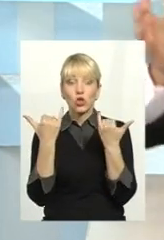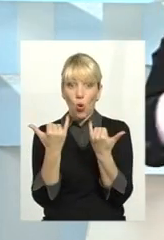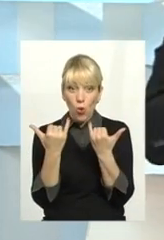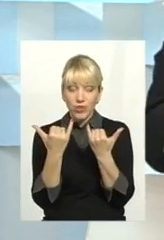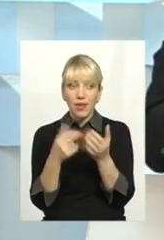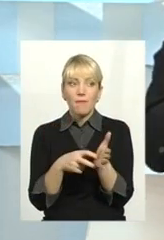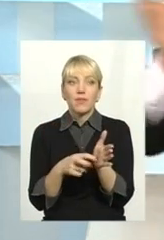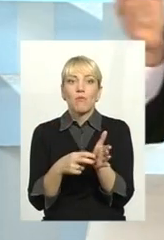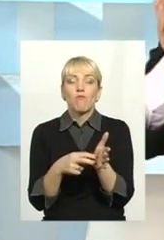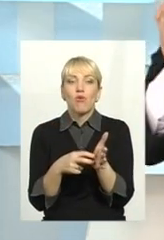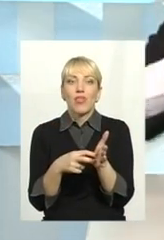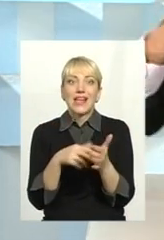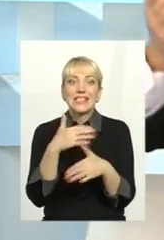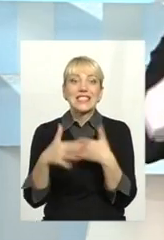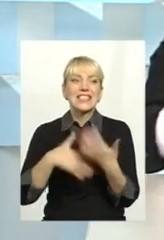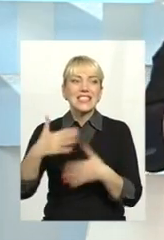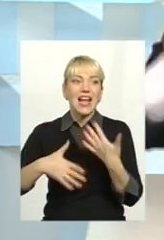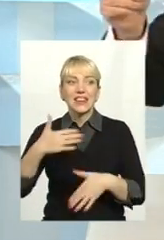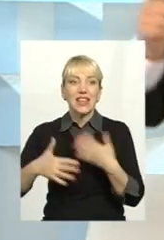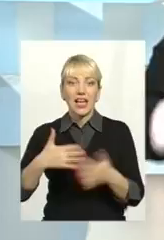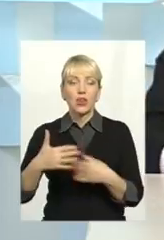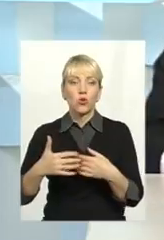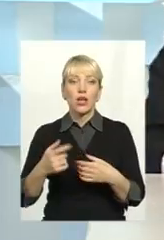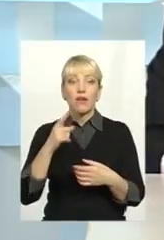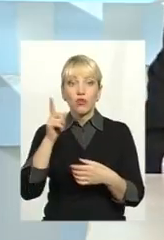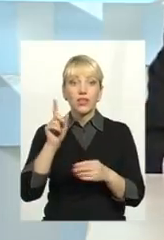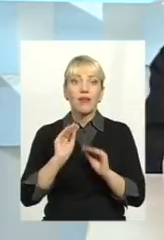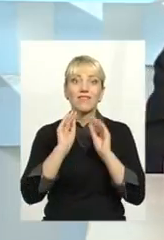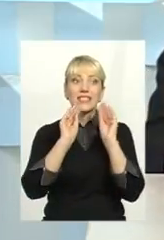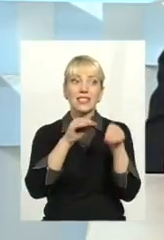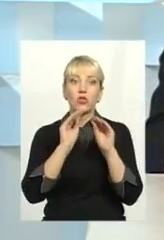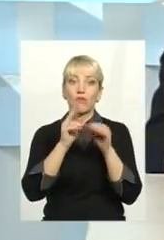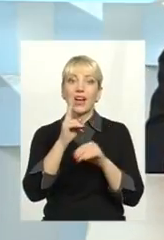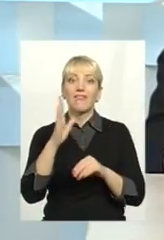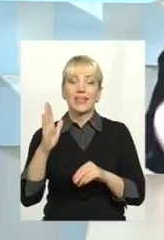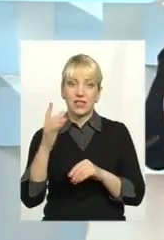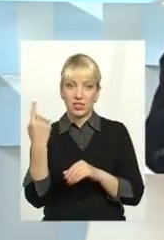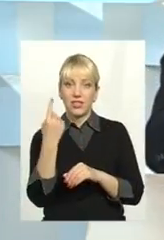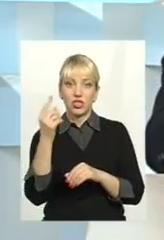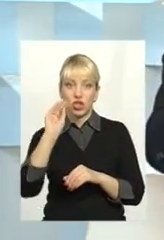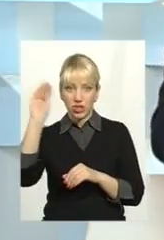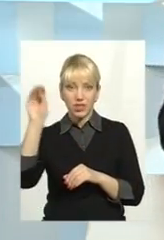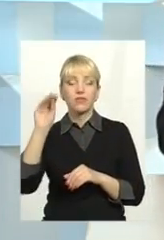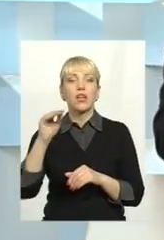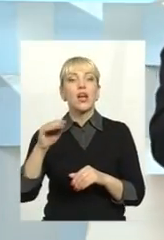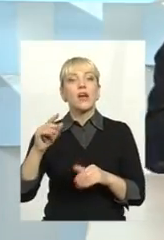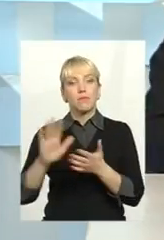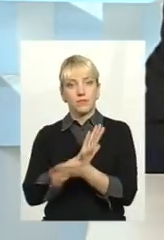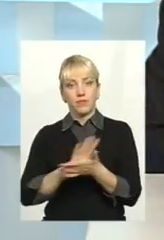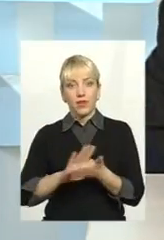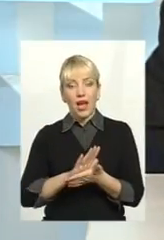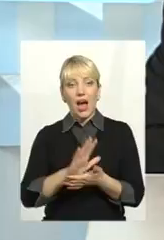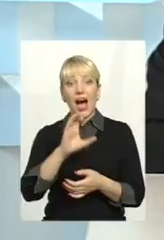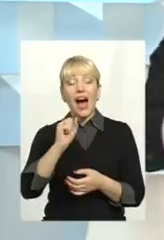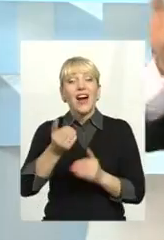бояться скандалу в Києві, це ж політика буде, вони там встановлюють квартирні лічильники, розумієте? За свій рахунок. А до того вони